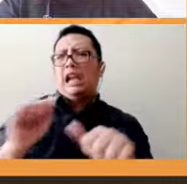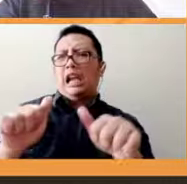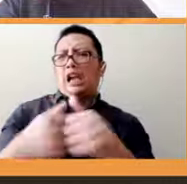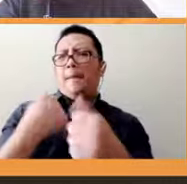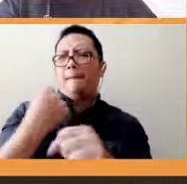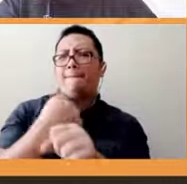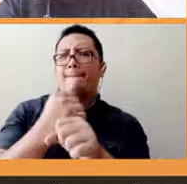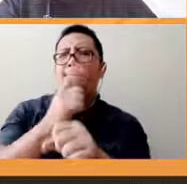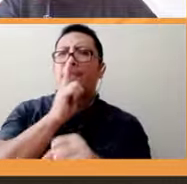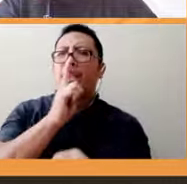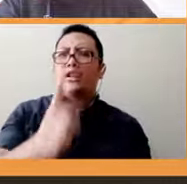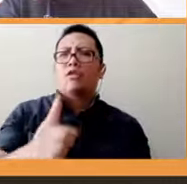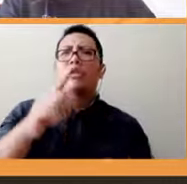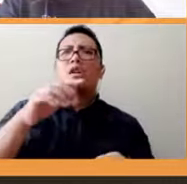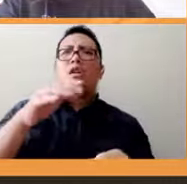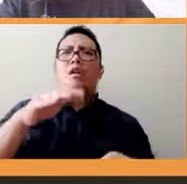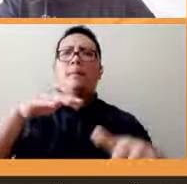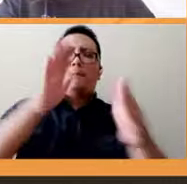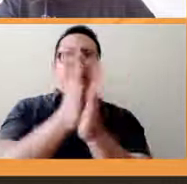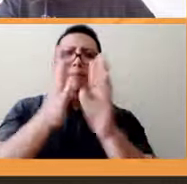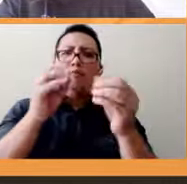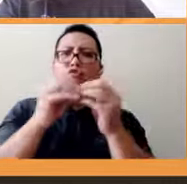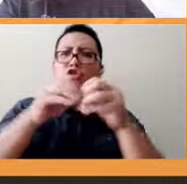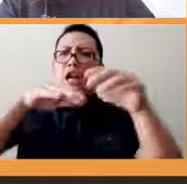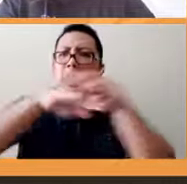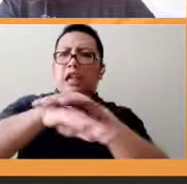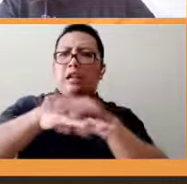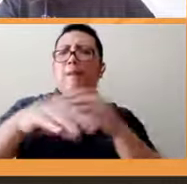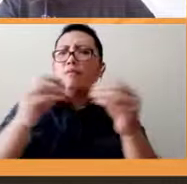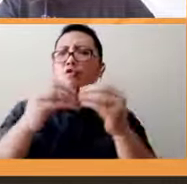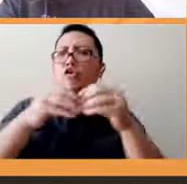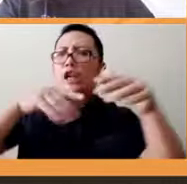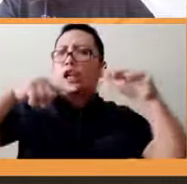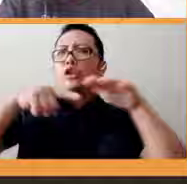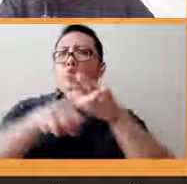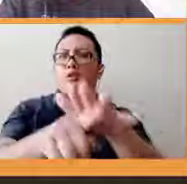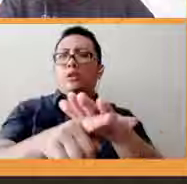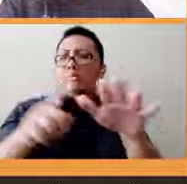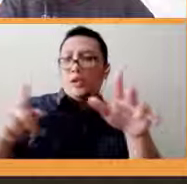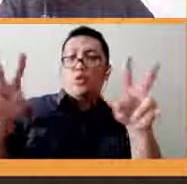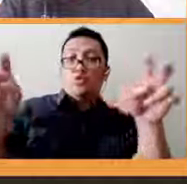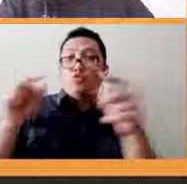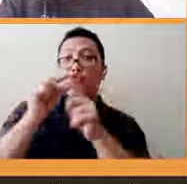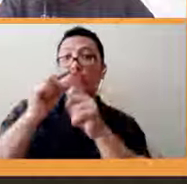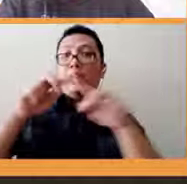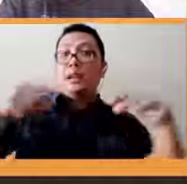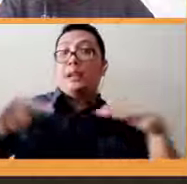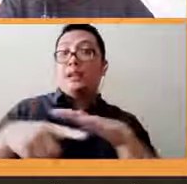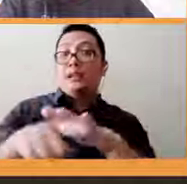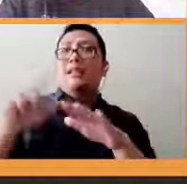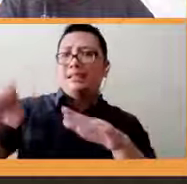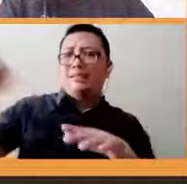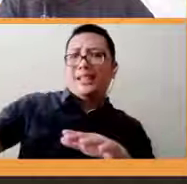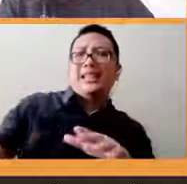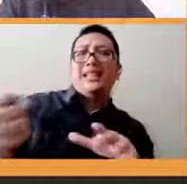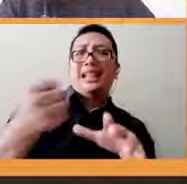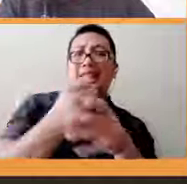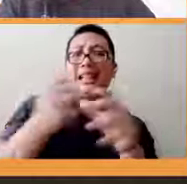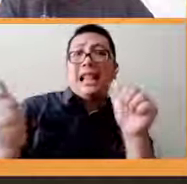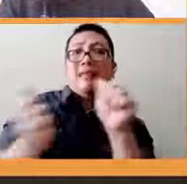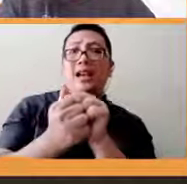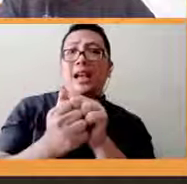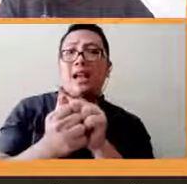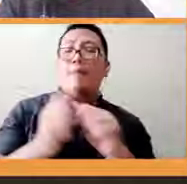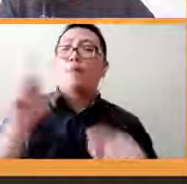accessible mas inclusive kasi pag sinabi mo inclusive kasama na sila pero ano ba